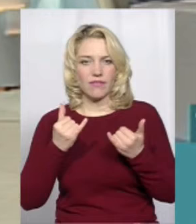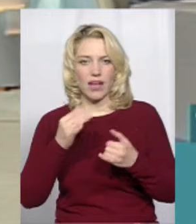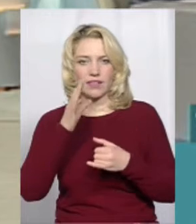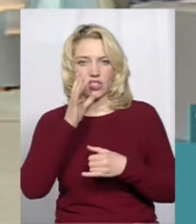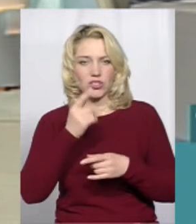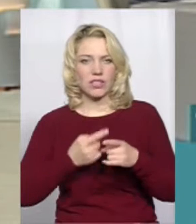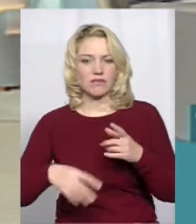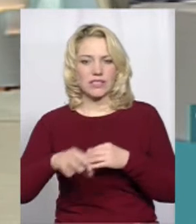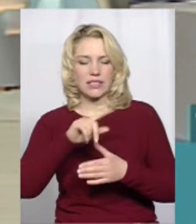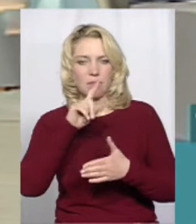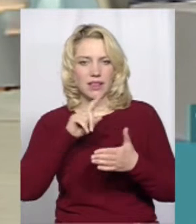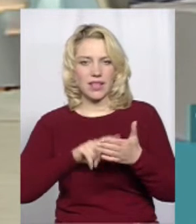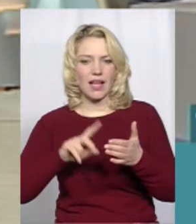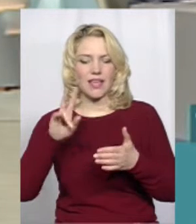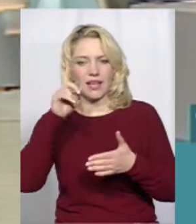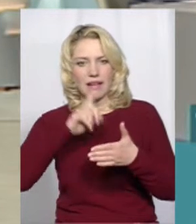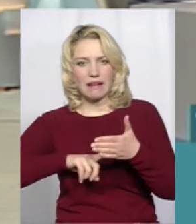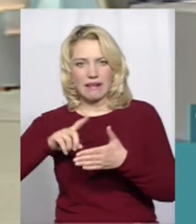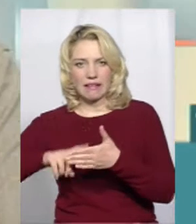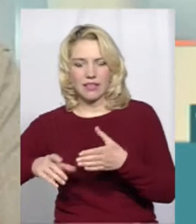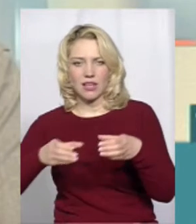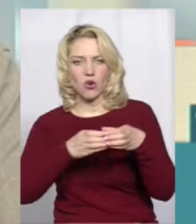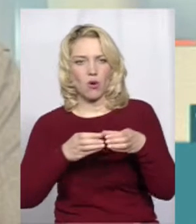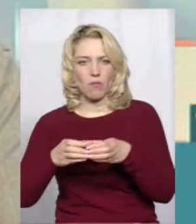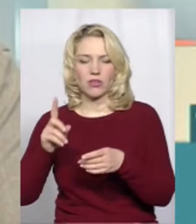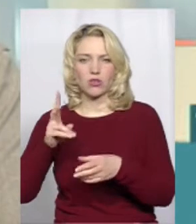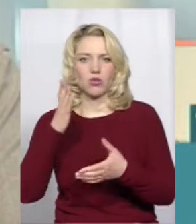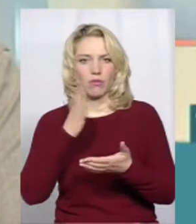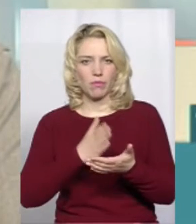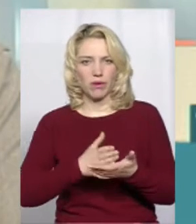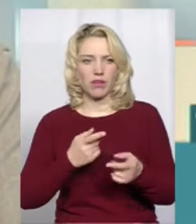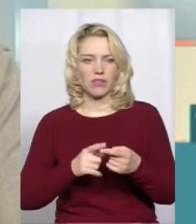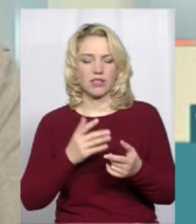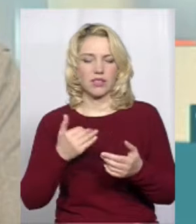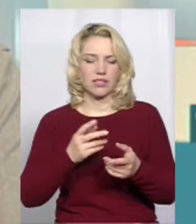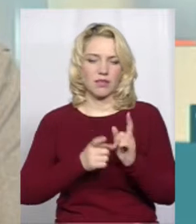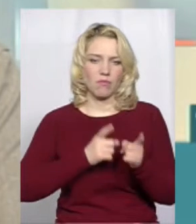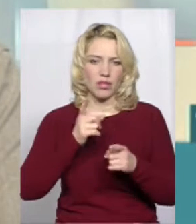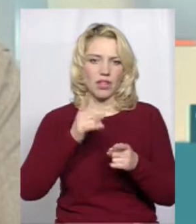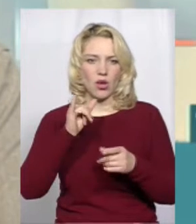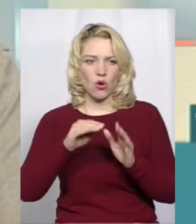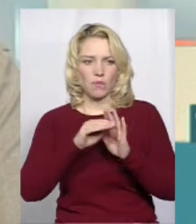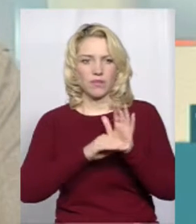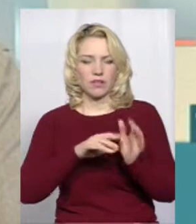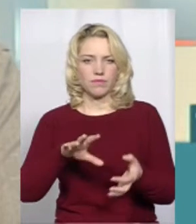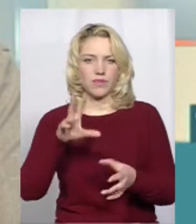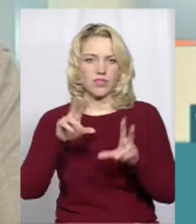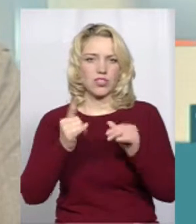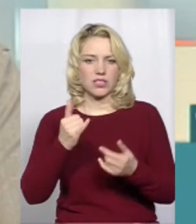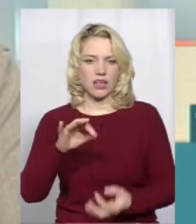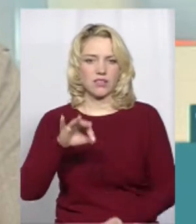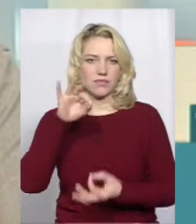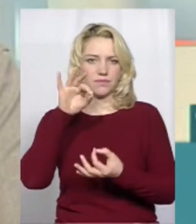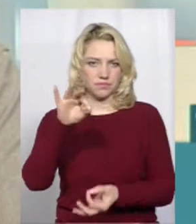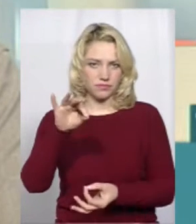питання релігійних громад, які бажають розробити якісь зміни в державному реєстрі, вони висять, вибачте, в повітря. Так